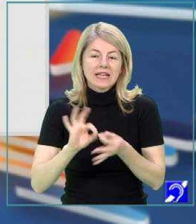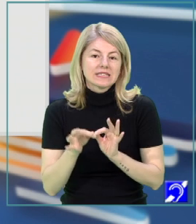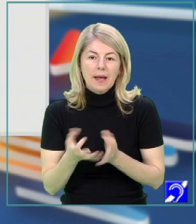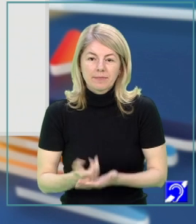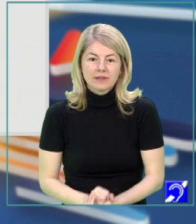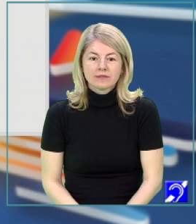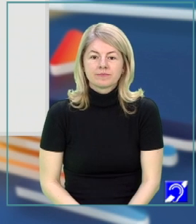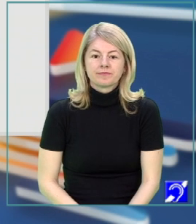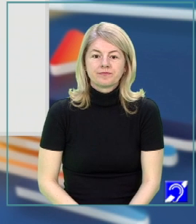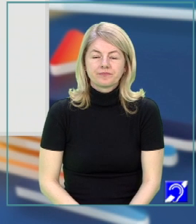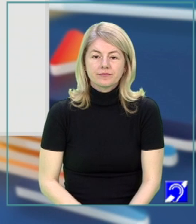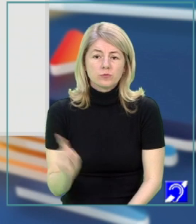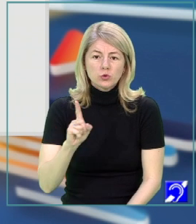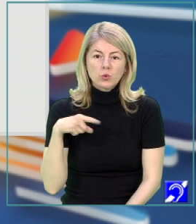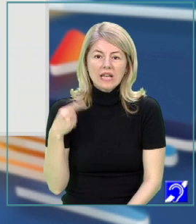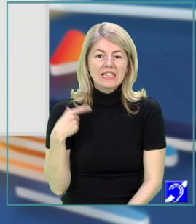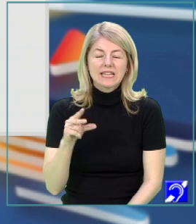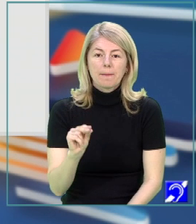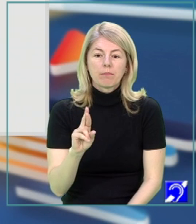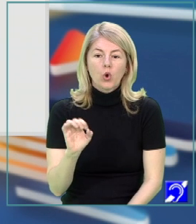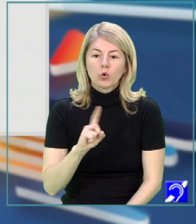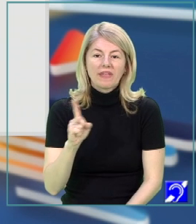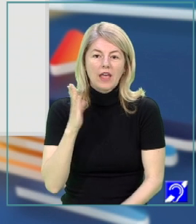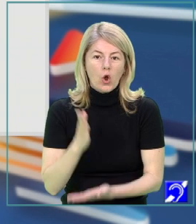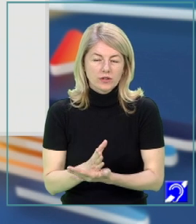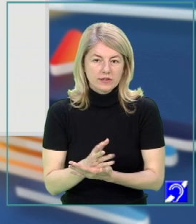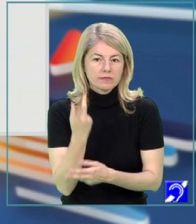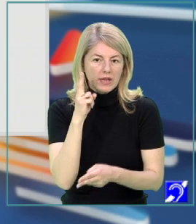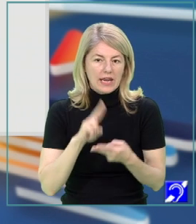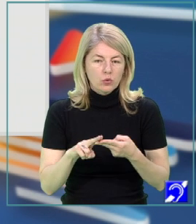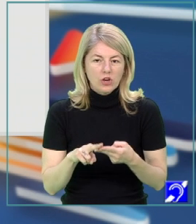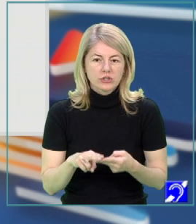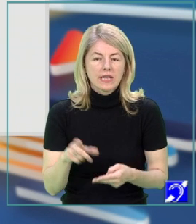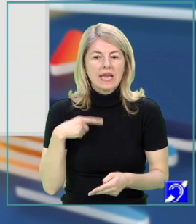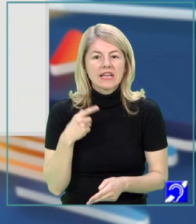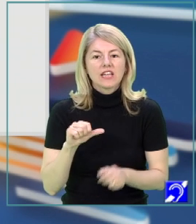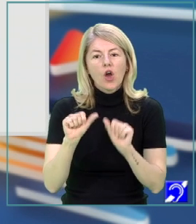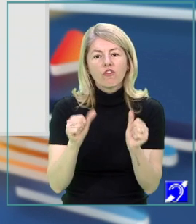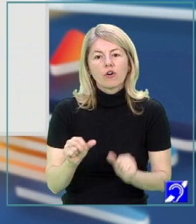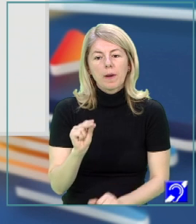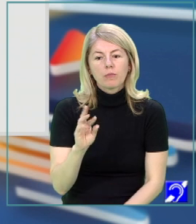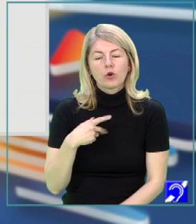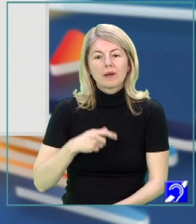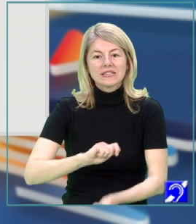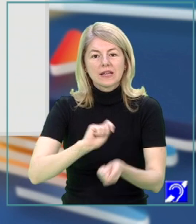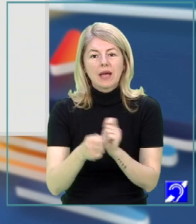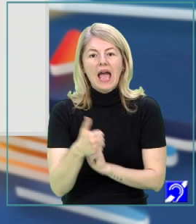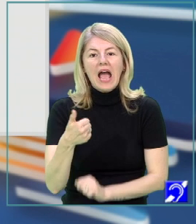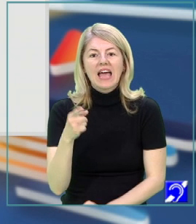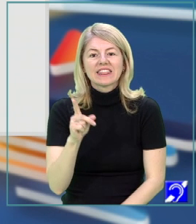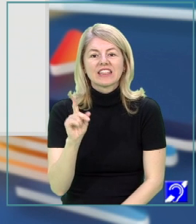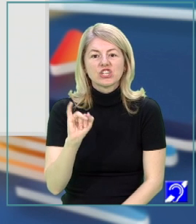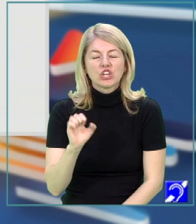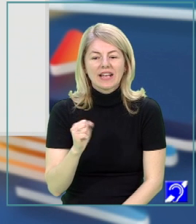nu este pronume nehotărât, vă recunoașteți, este o formă a pronumelui nehotărât, ci se transformă în adjectiv